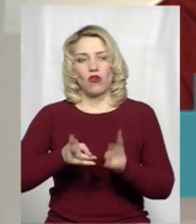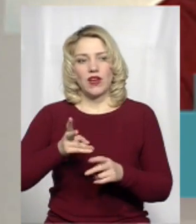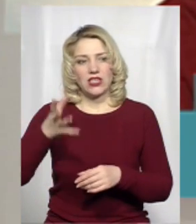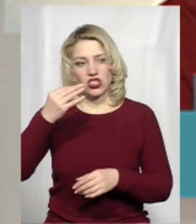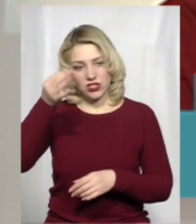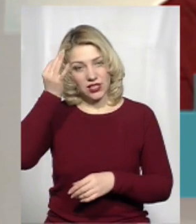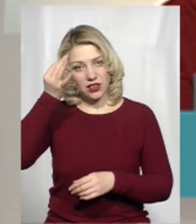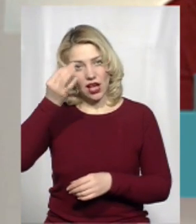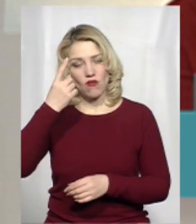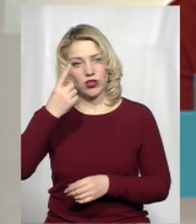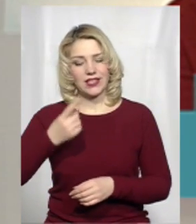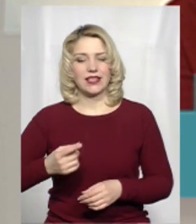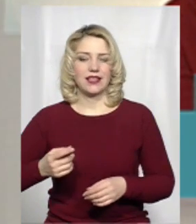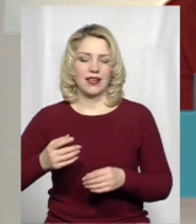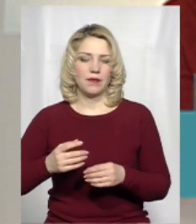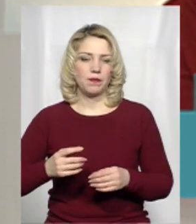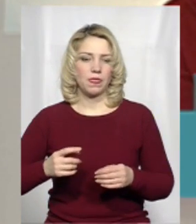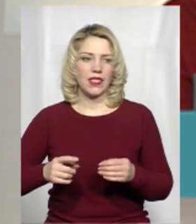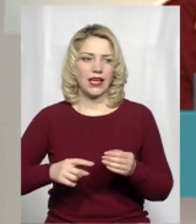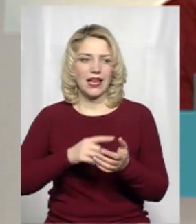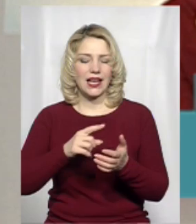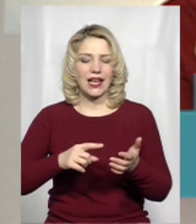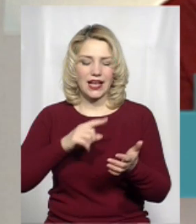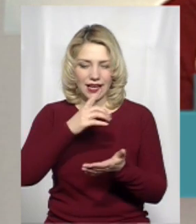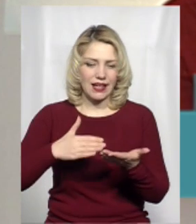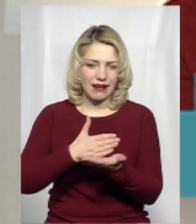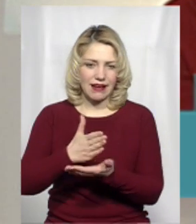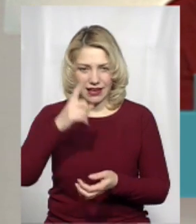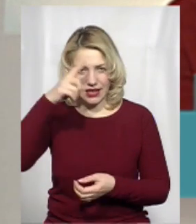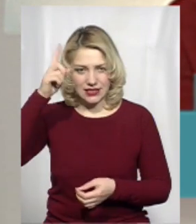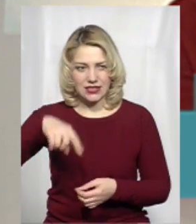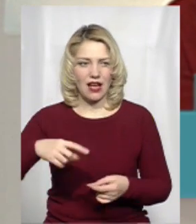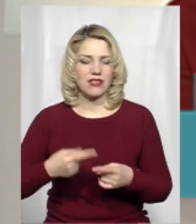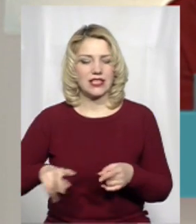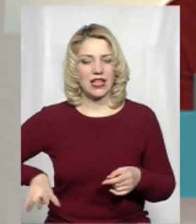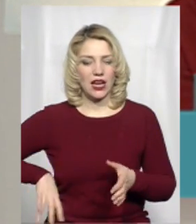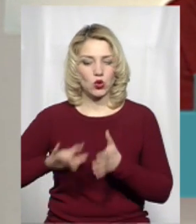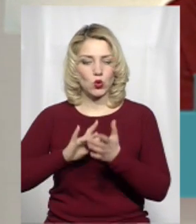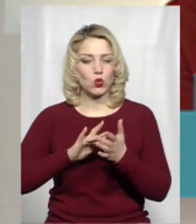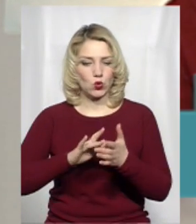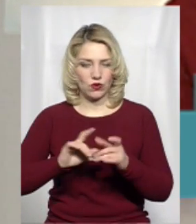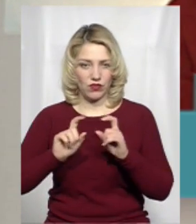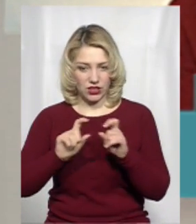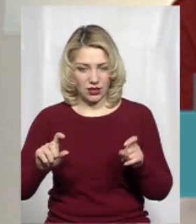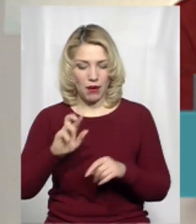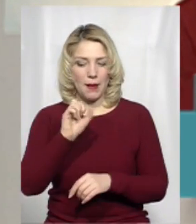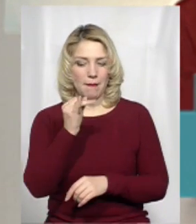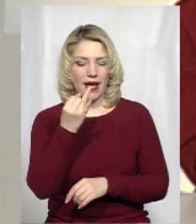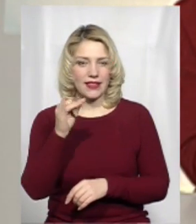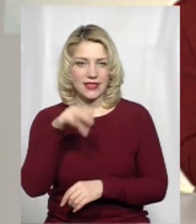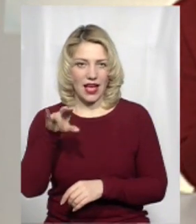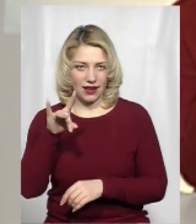згадав ще один краєзнавець і директор турфірми, яка спеціалізується на мандрівках саме Хмельниччиною, Ігор Вайдак. От